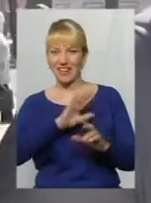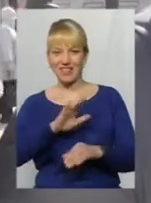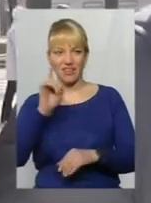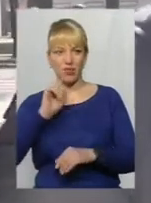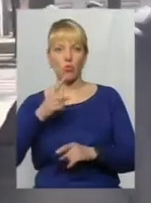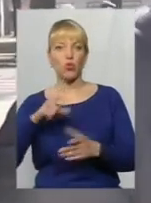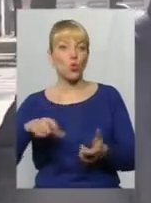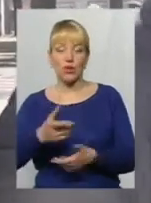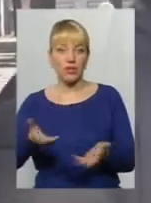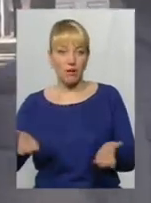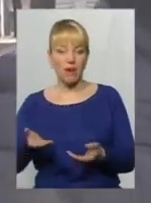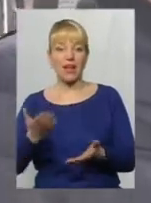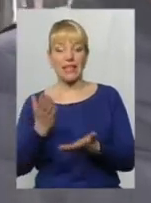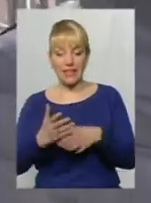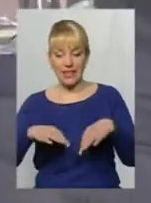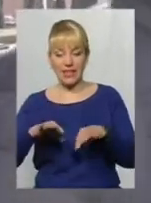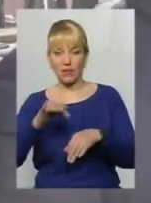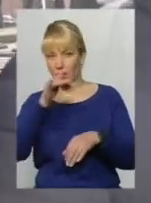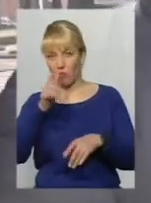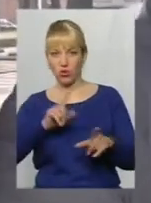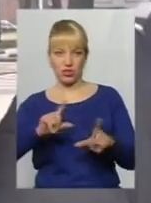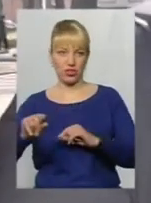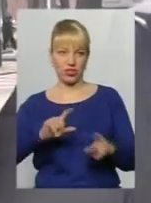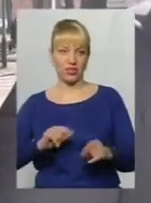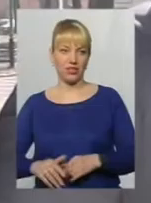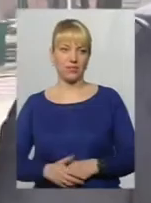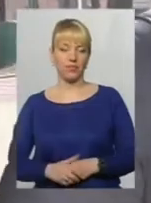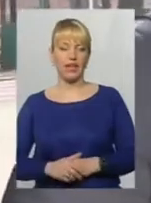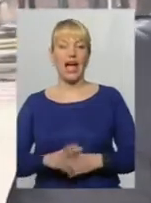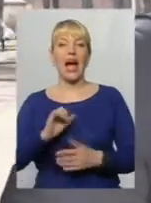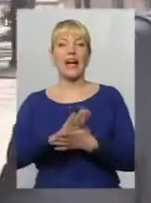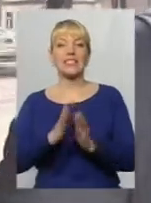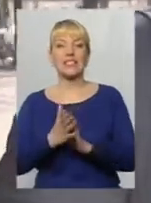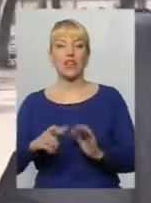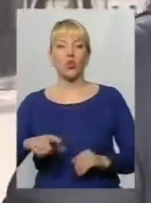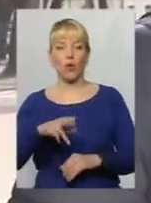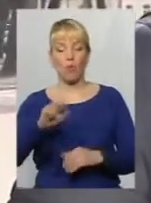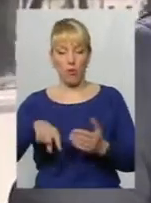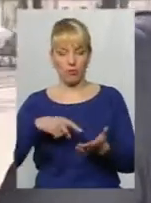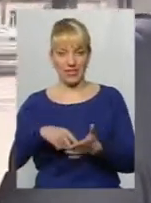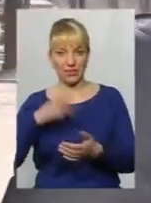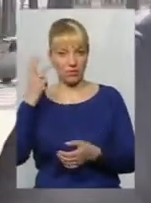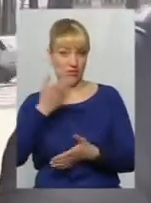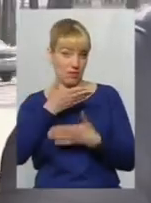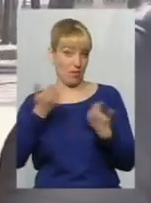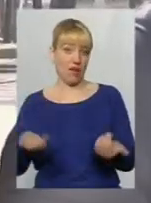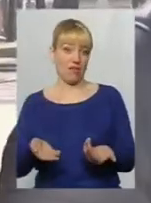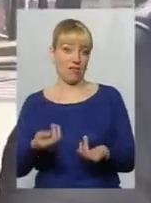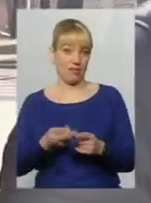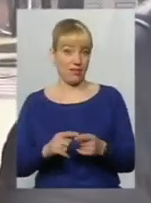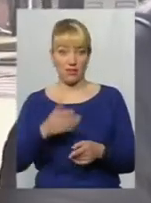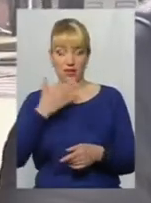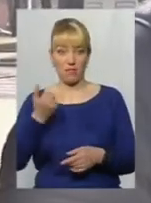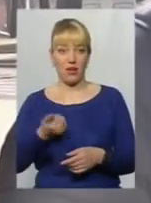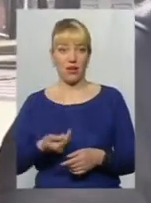так. Тобто маємо транспорт, не можемо передвігатися. А от стан доріг по місту? нема. Їх нема. Вам, як